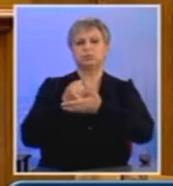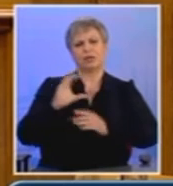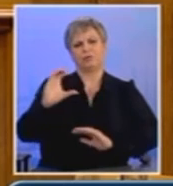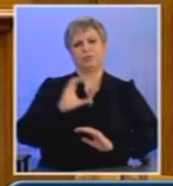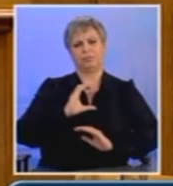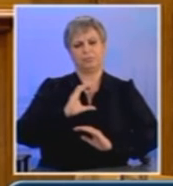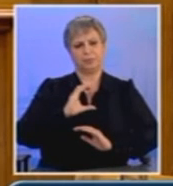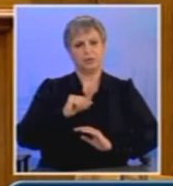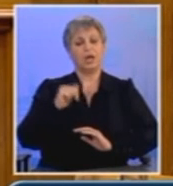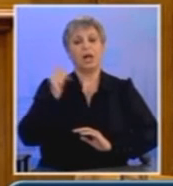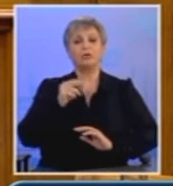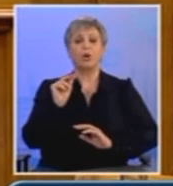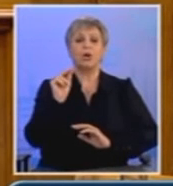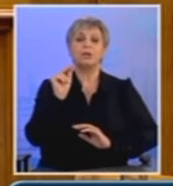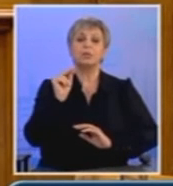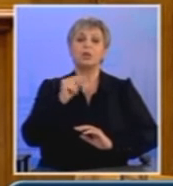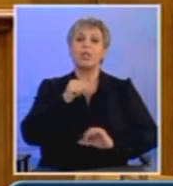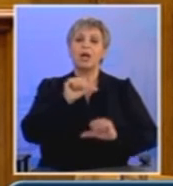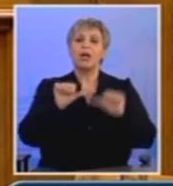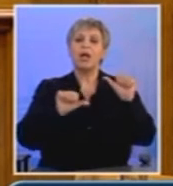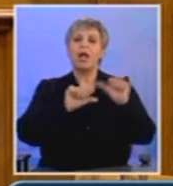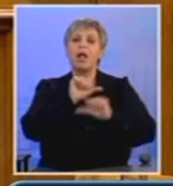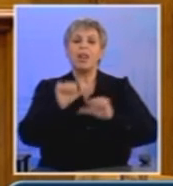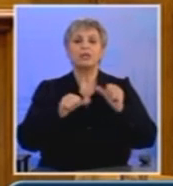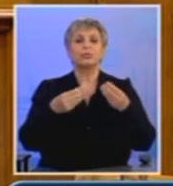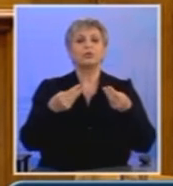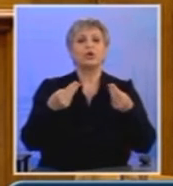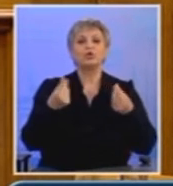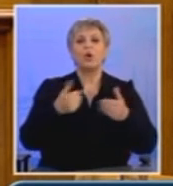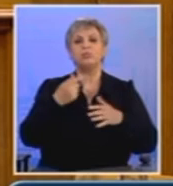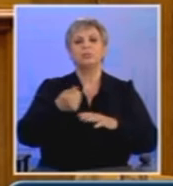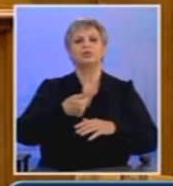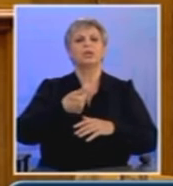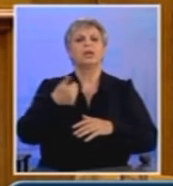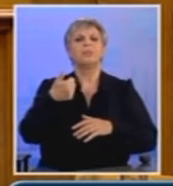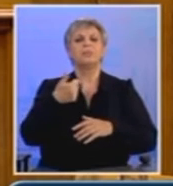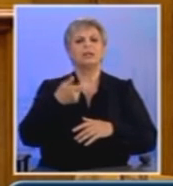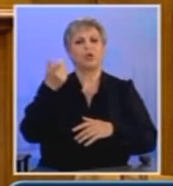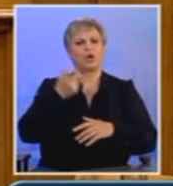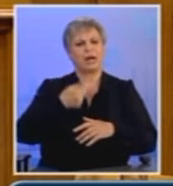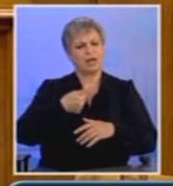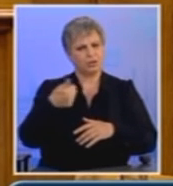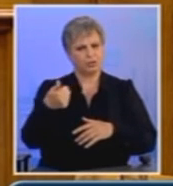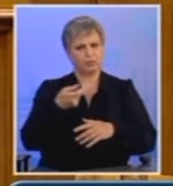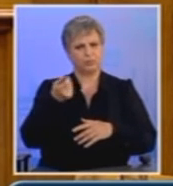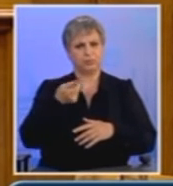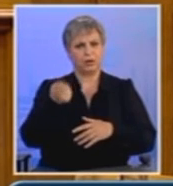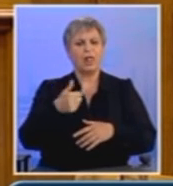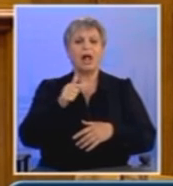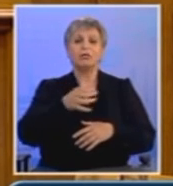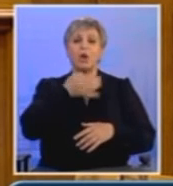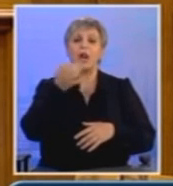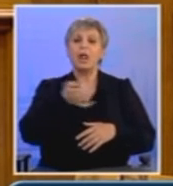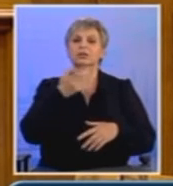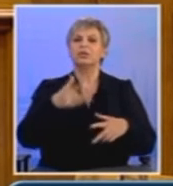υποσχέσεις αναδιάρθρωσης του κρατικού χρέους. Ούτε λίγο του πουλί εμφανίζεται την ανάκαμψη των κερδών του κεφαλαίου